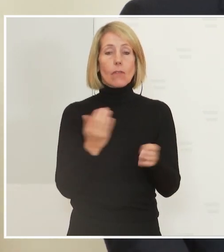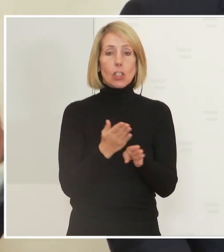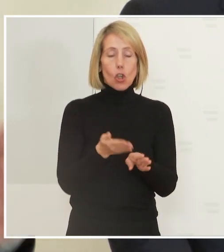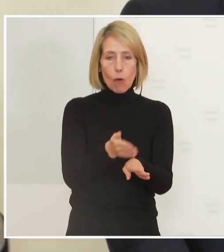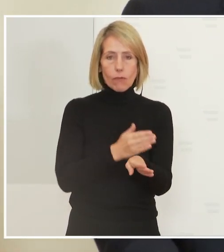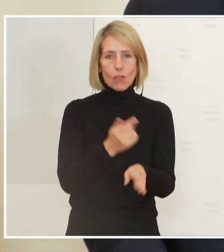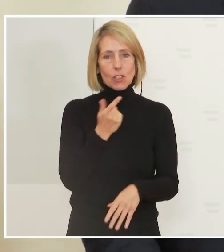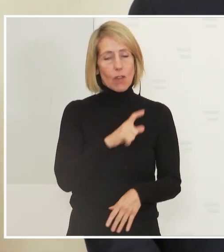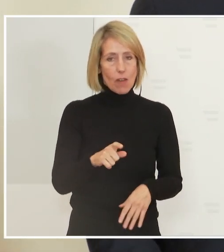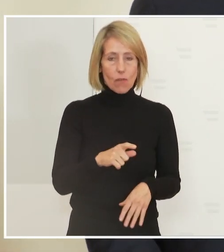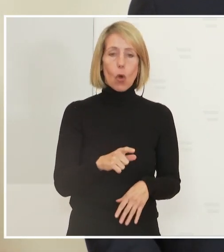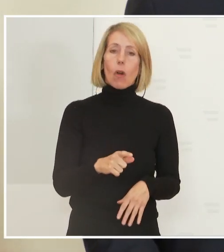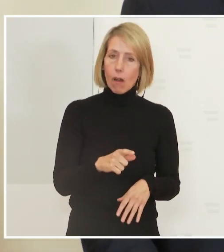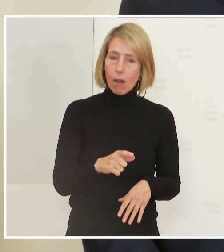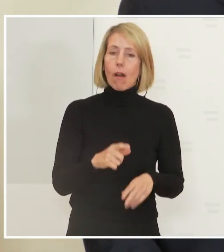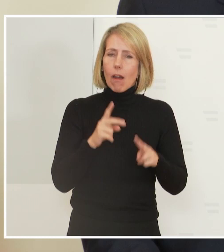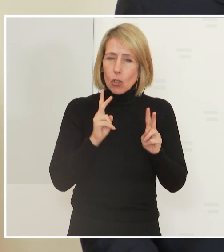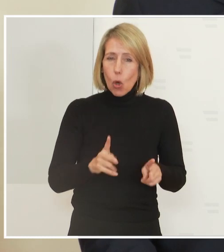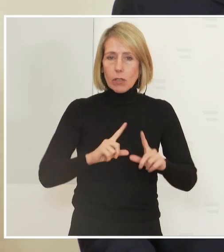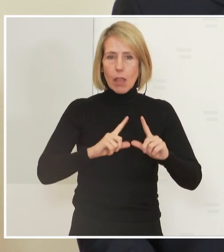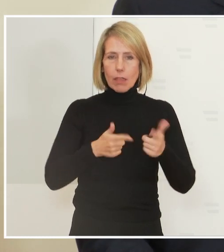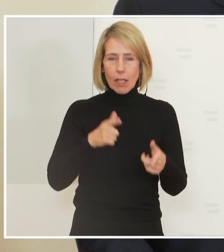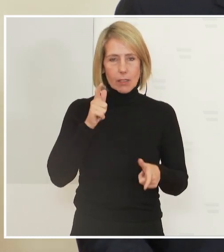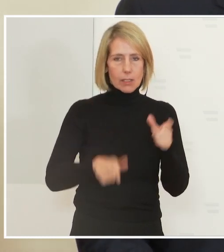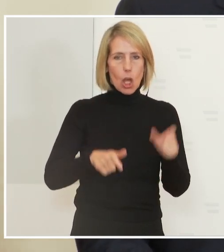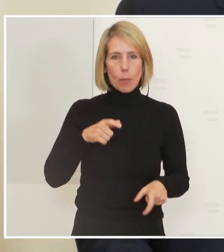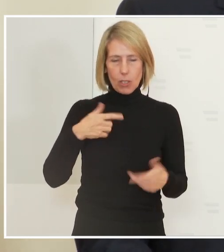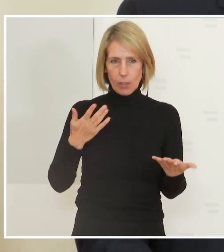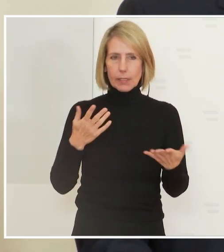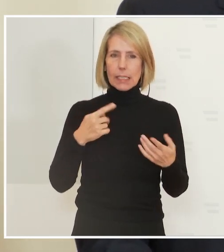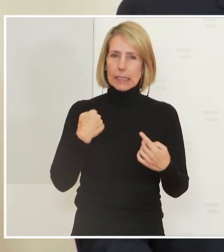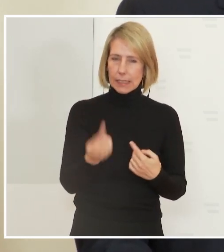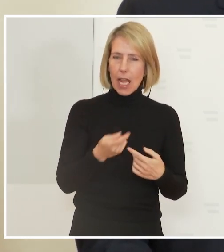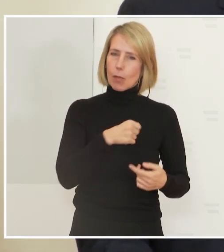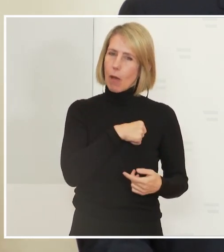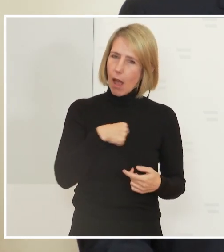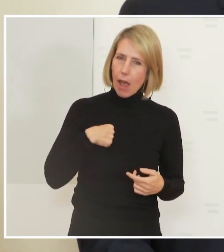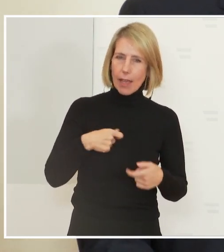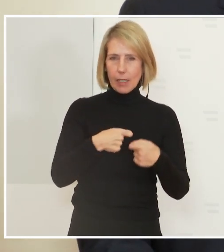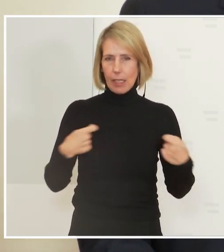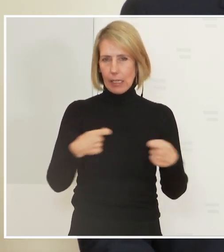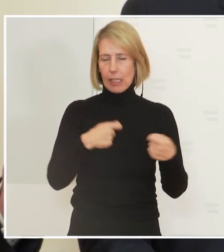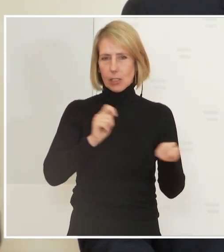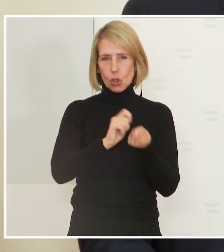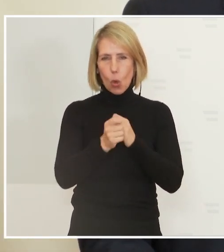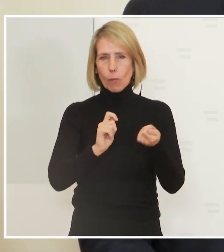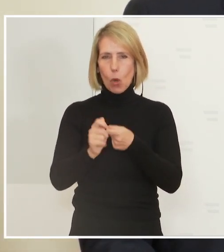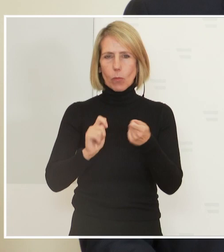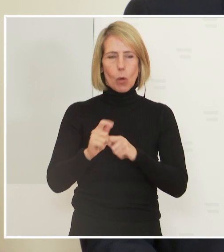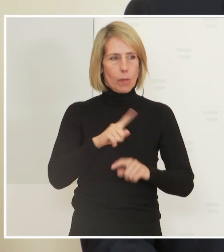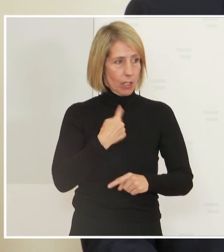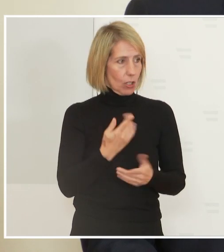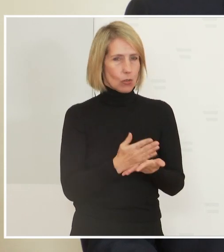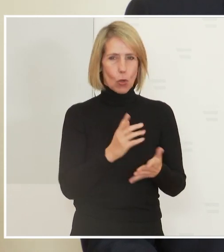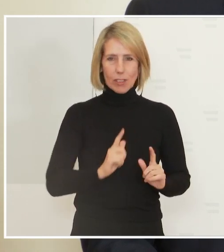Wochen haben, können Landeshauptleute, können ländereigene Maßnahmen setzen innerhalb dieses Rahmen. Sie haben es erlebt hier in Wien, in der Steiermark und